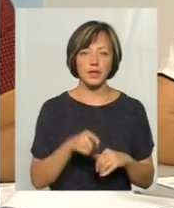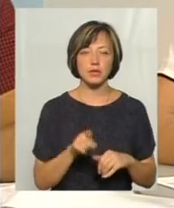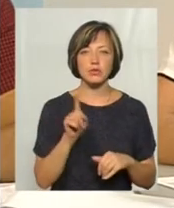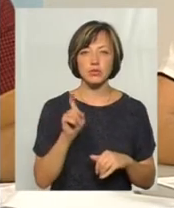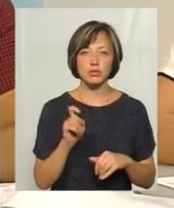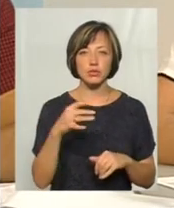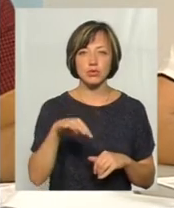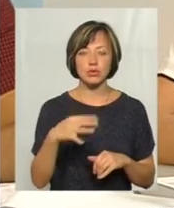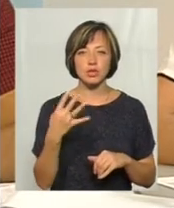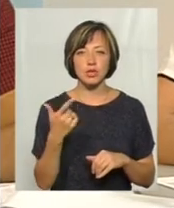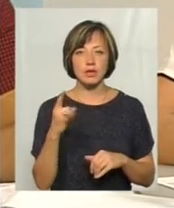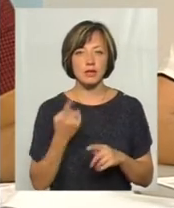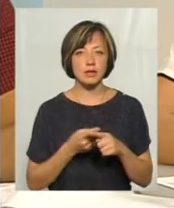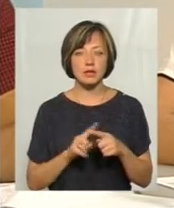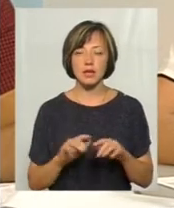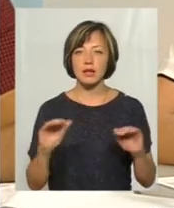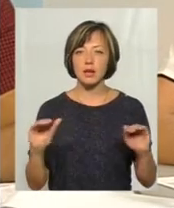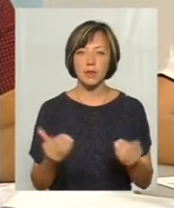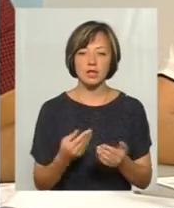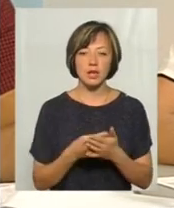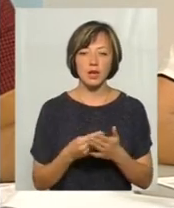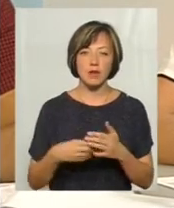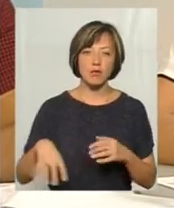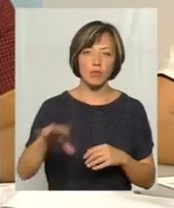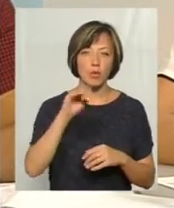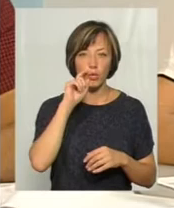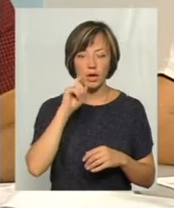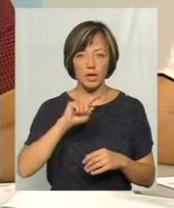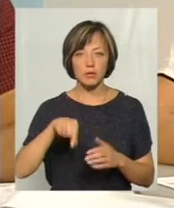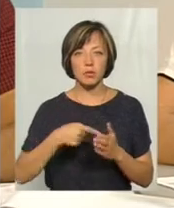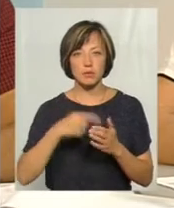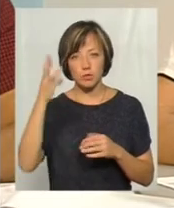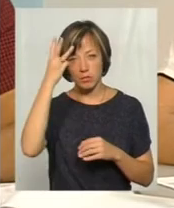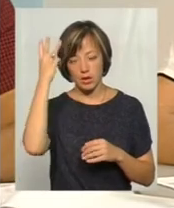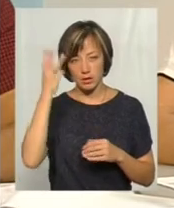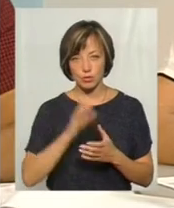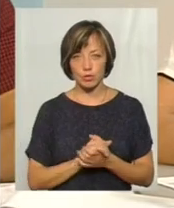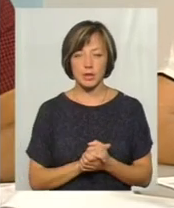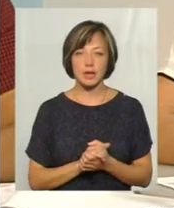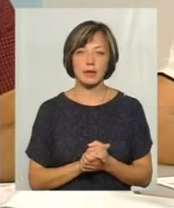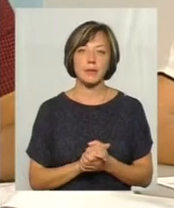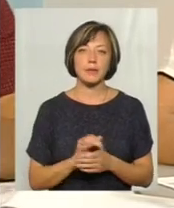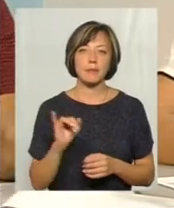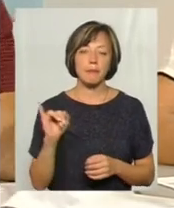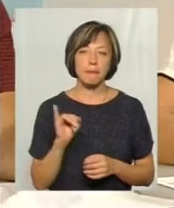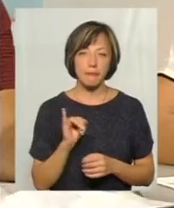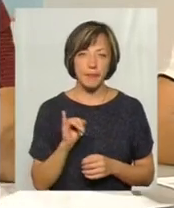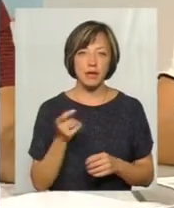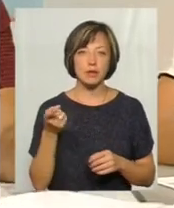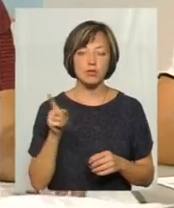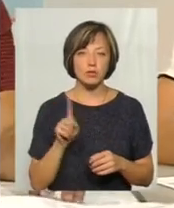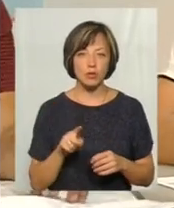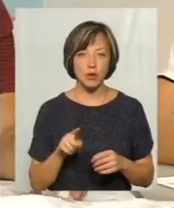1144 гривні. найнижчий тариф по Україні і навіть по місту Хмельницькому. І тому,